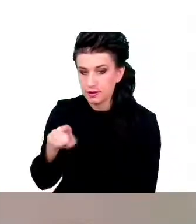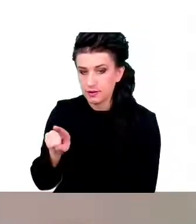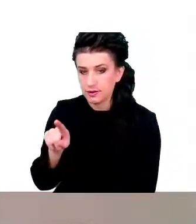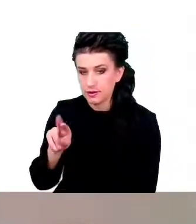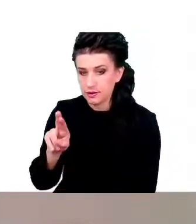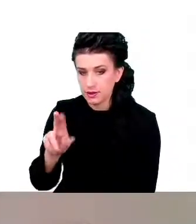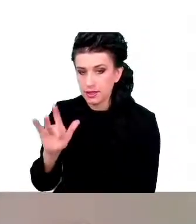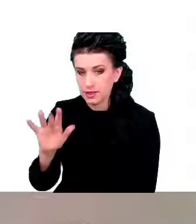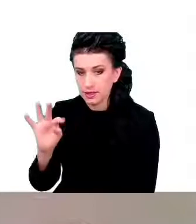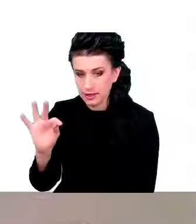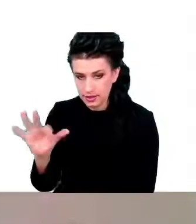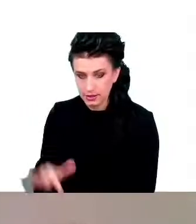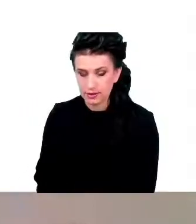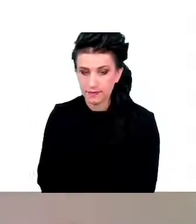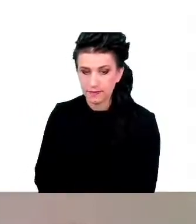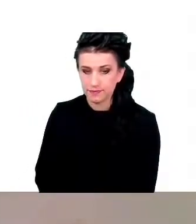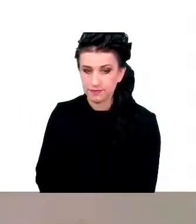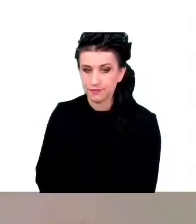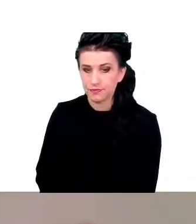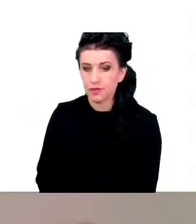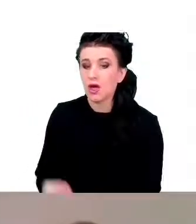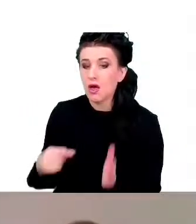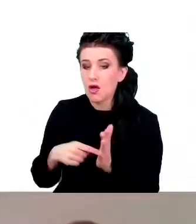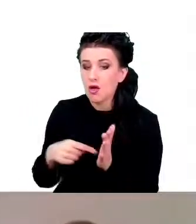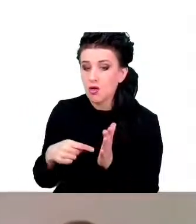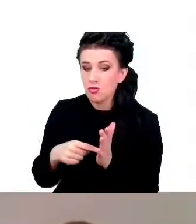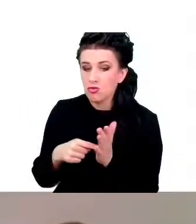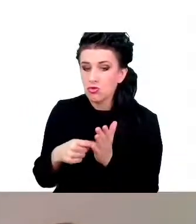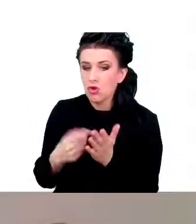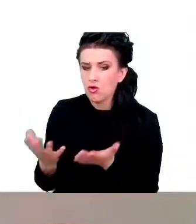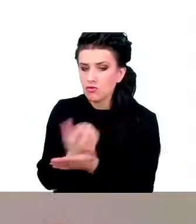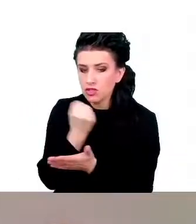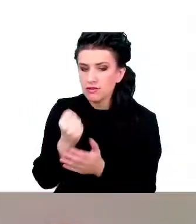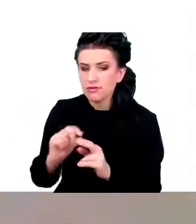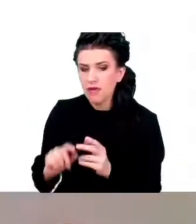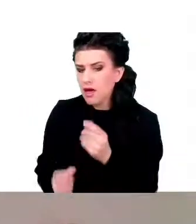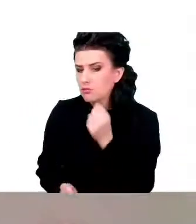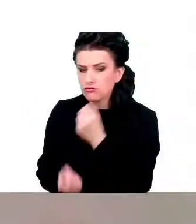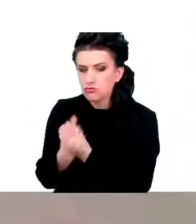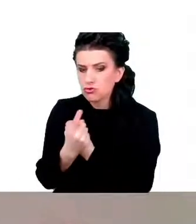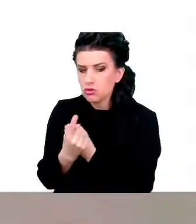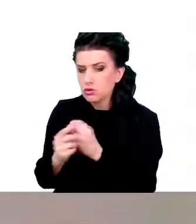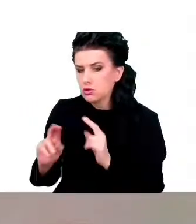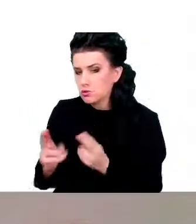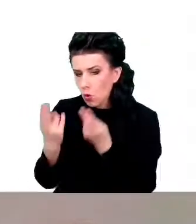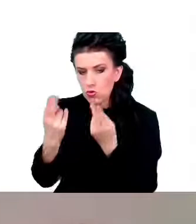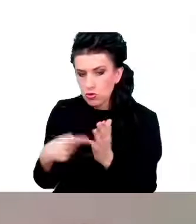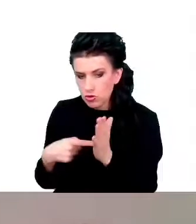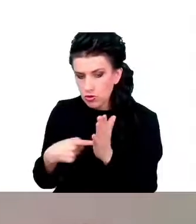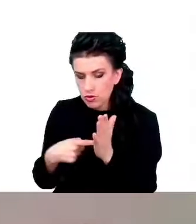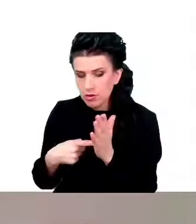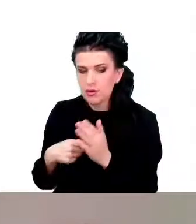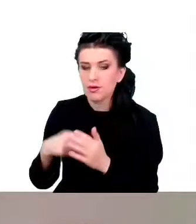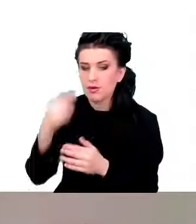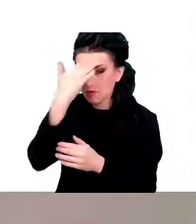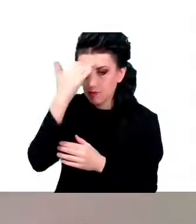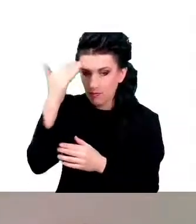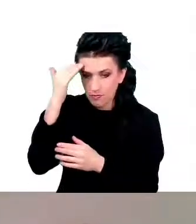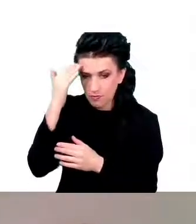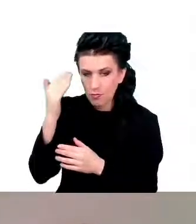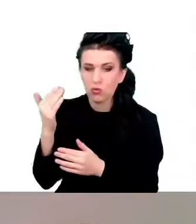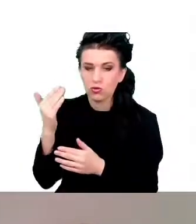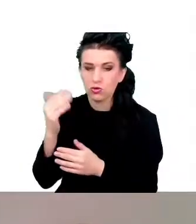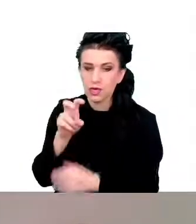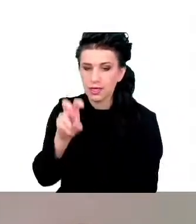nerwowej ze szczurzego hipokampa. Hipokamp to jest taka struktura w mózgu, która kluczowa jest dla wielu